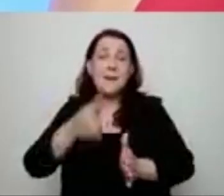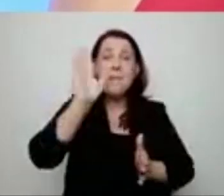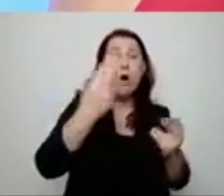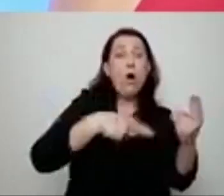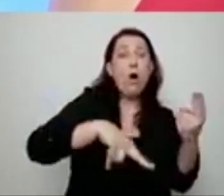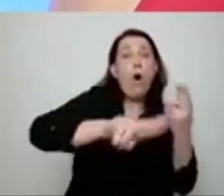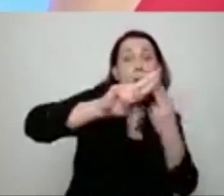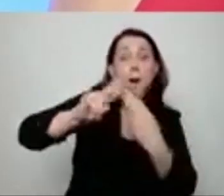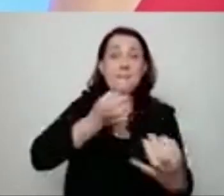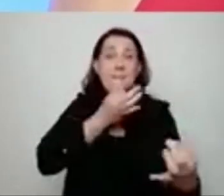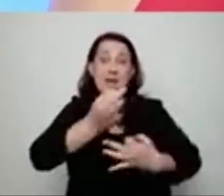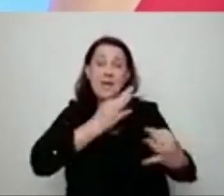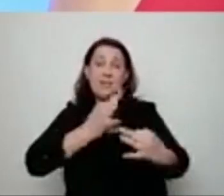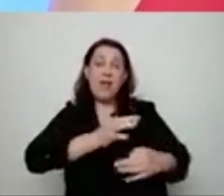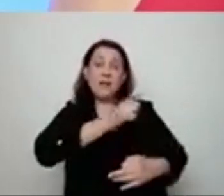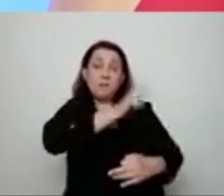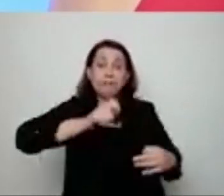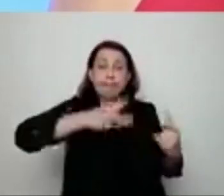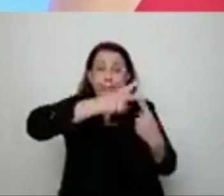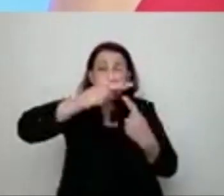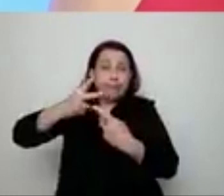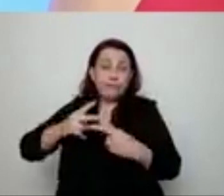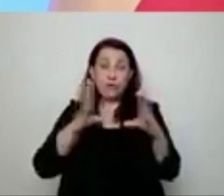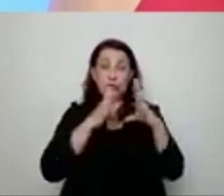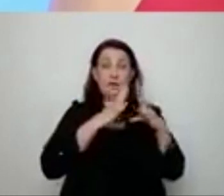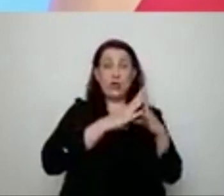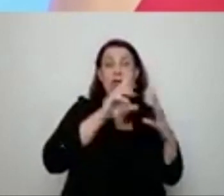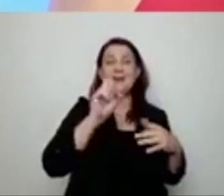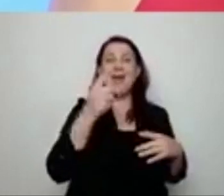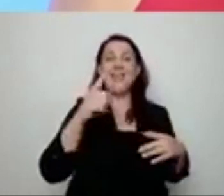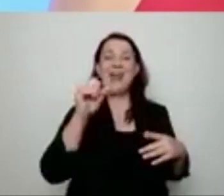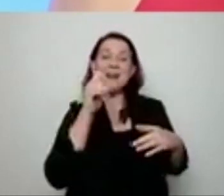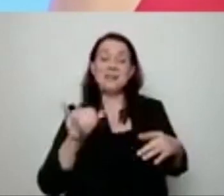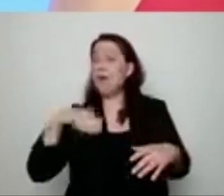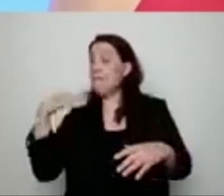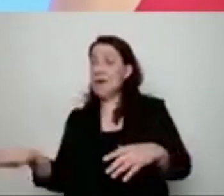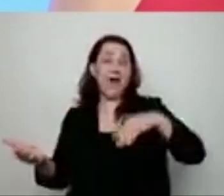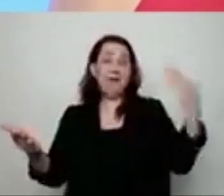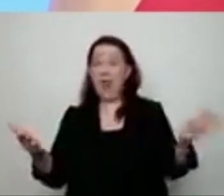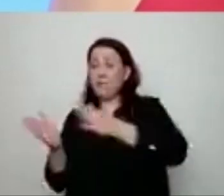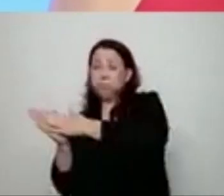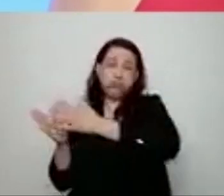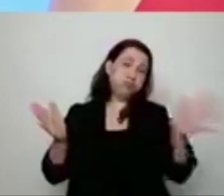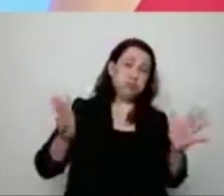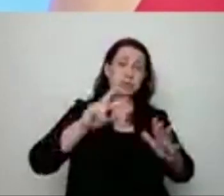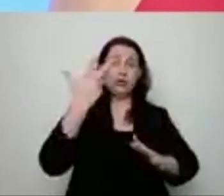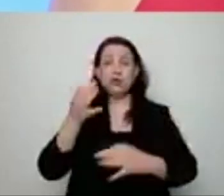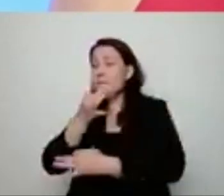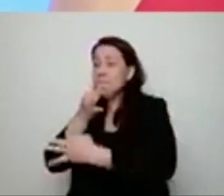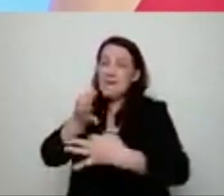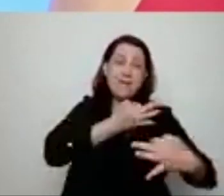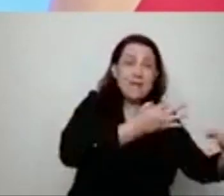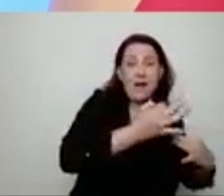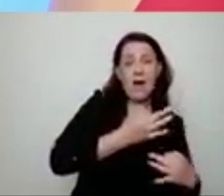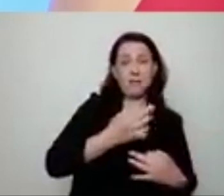na pytania redakcji, dziesięciu redakcji, od lewa do prawa, na trzy pytania z każdej redakcji.